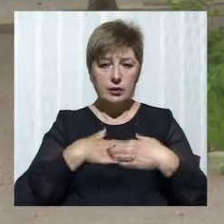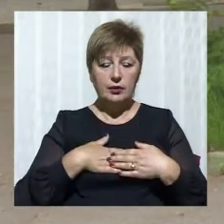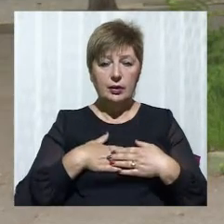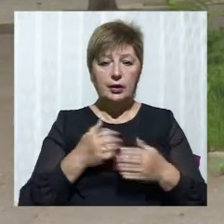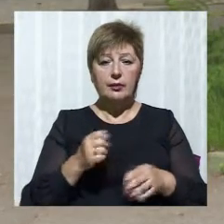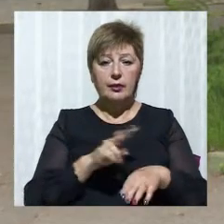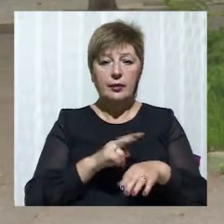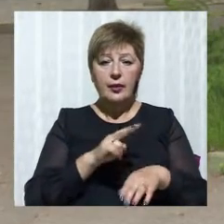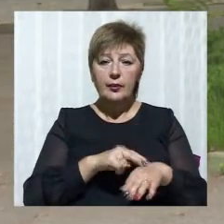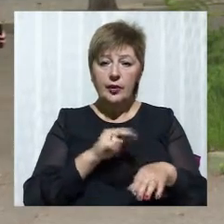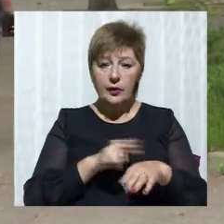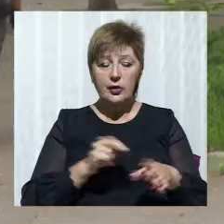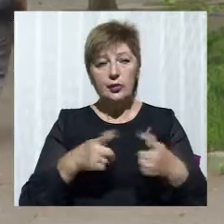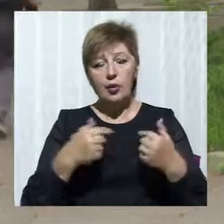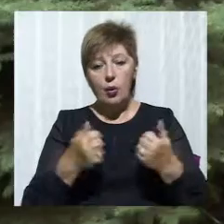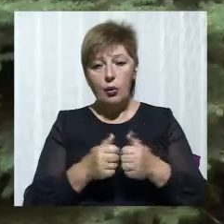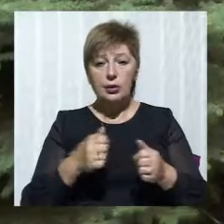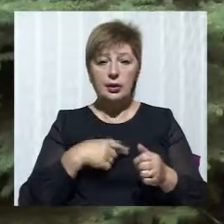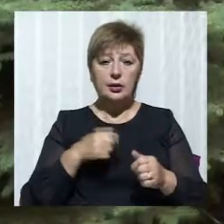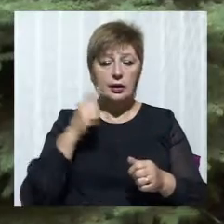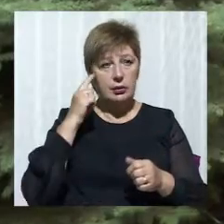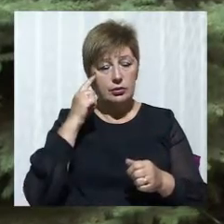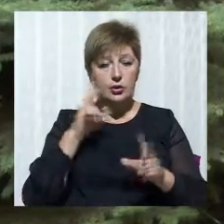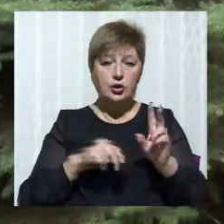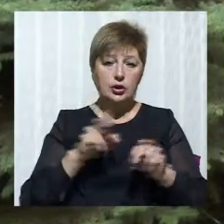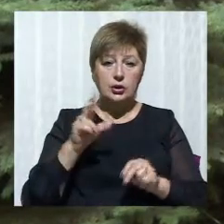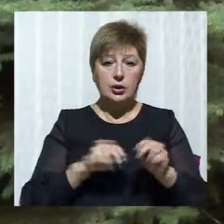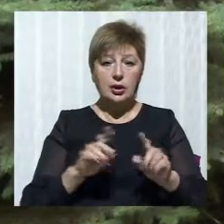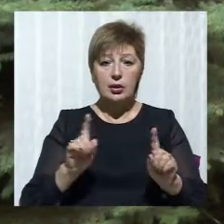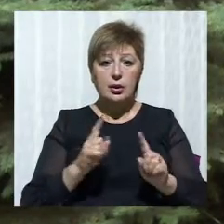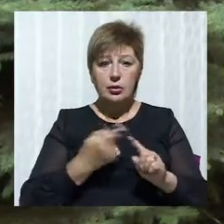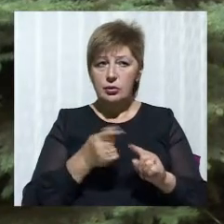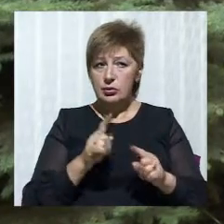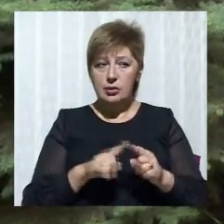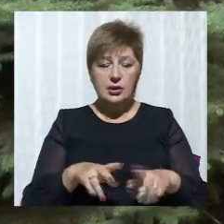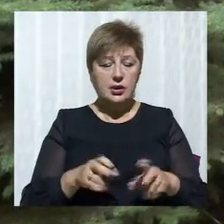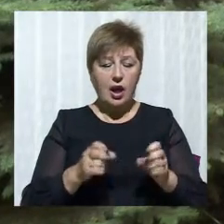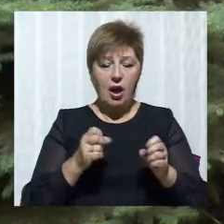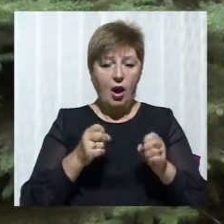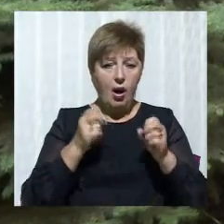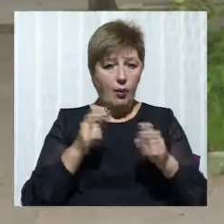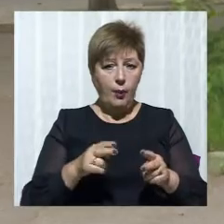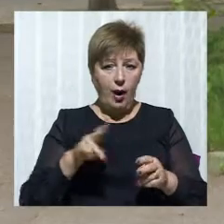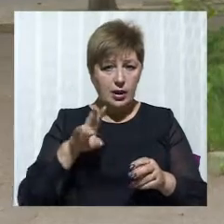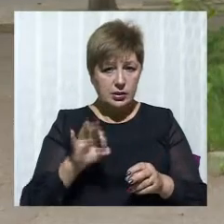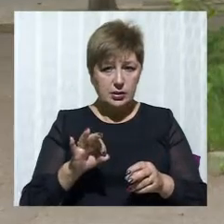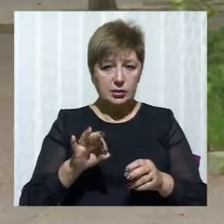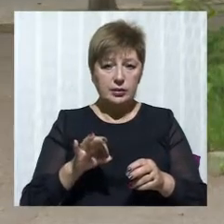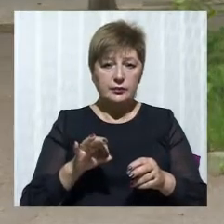«Правоохоронні органи вважають, що у обранні такого запобіжного заходу є певні ризики для проведення досудового розслідування.